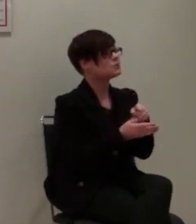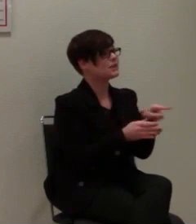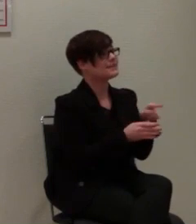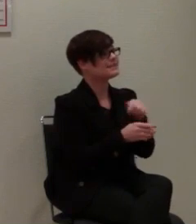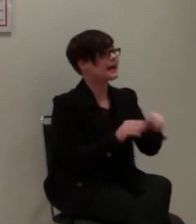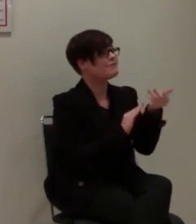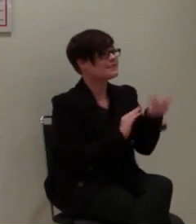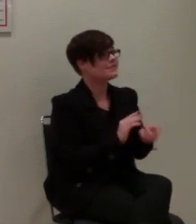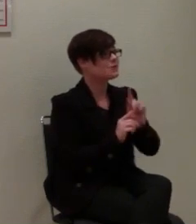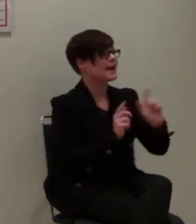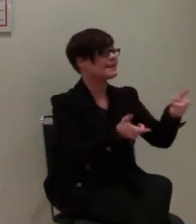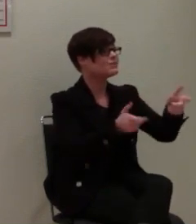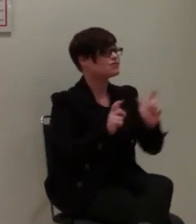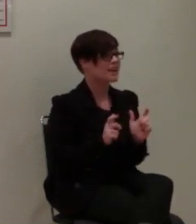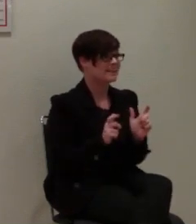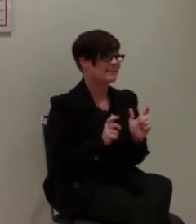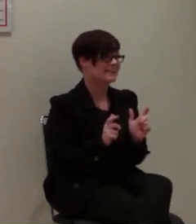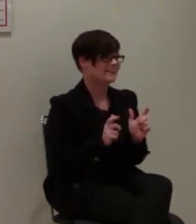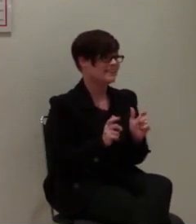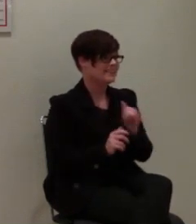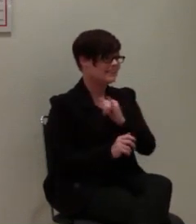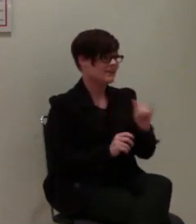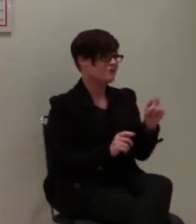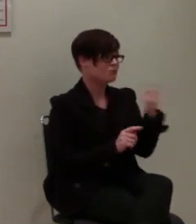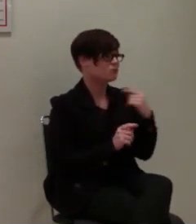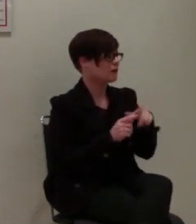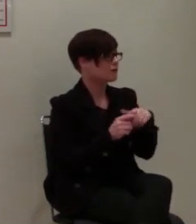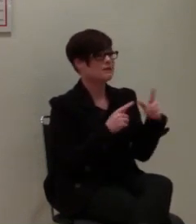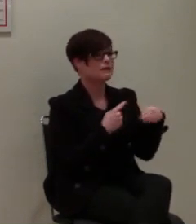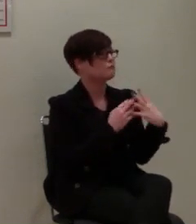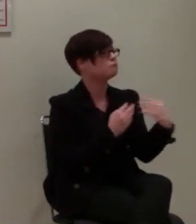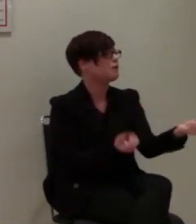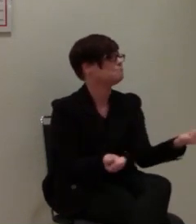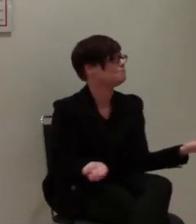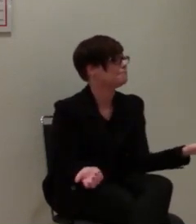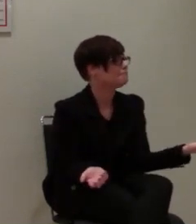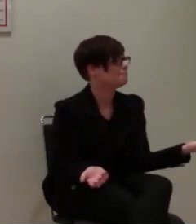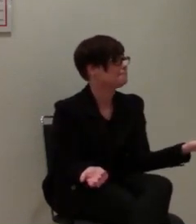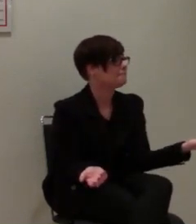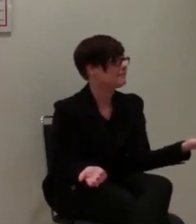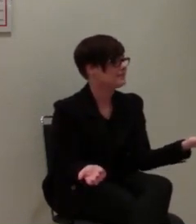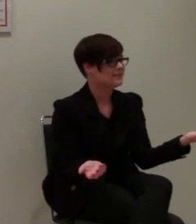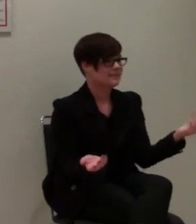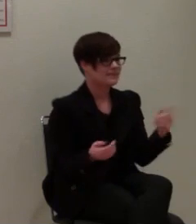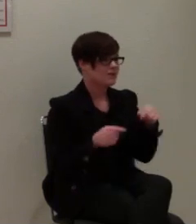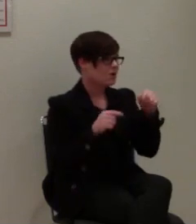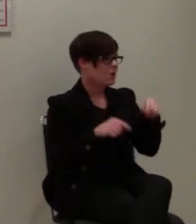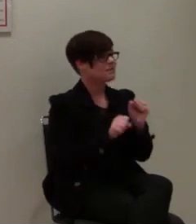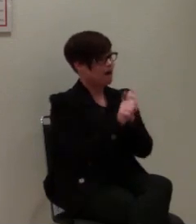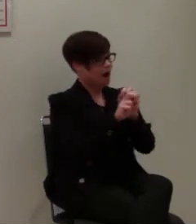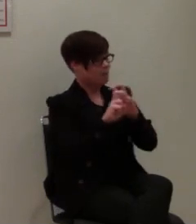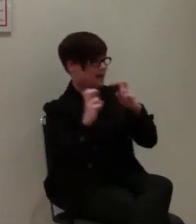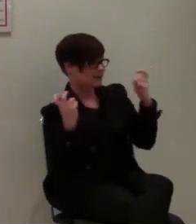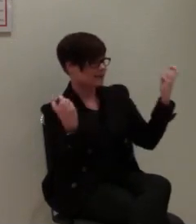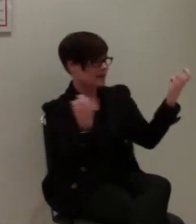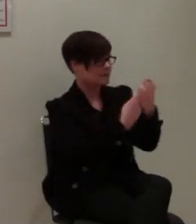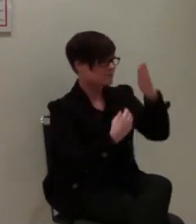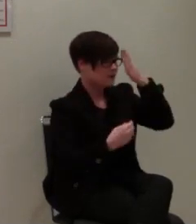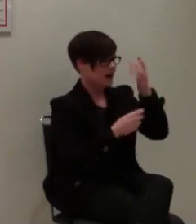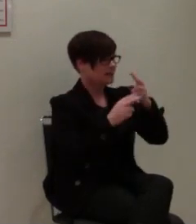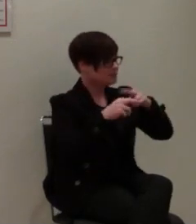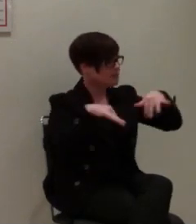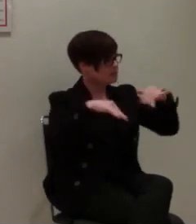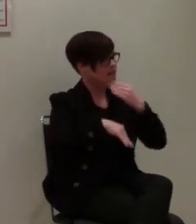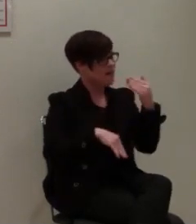Geschenk, das jedem von uns jederzeit wiedergenommen werden kann. Der heute zu gründende Arbeitskreis der Piratenpartei